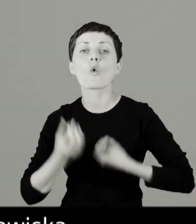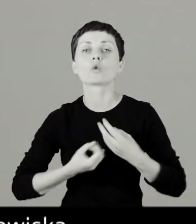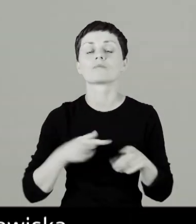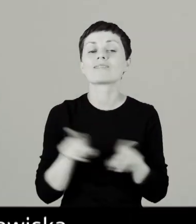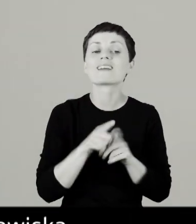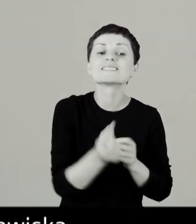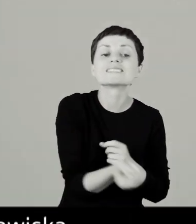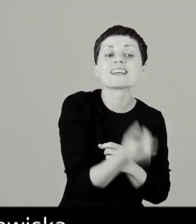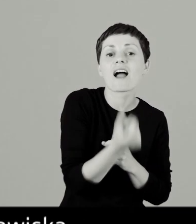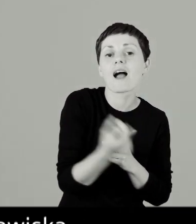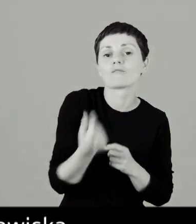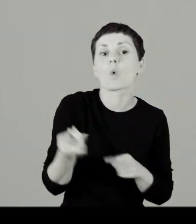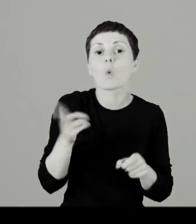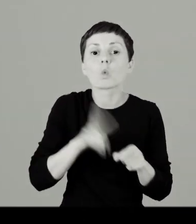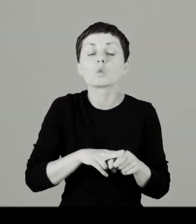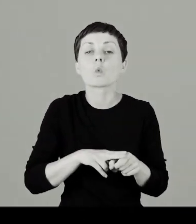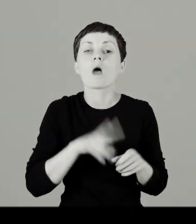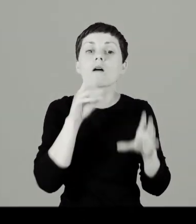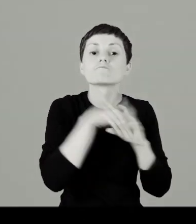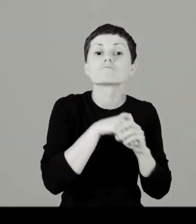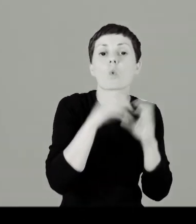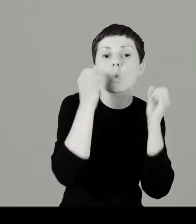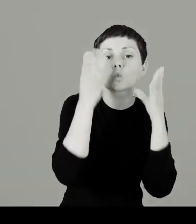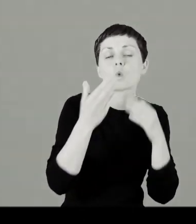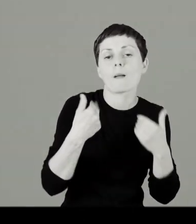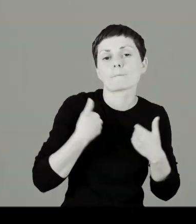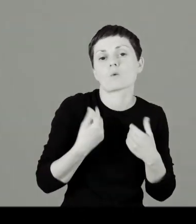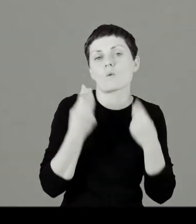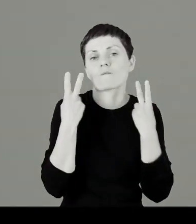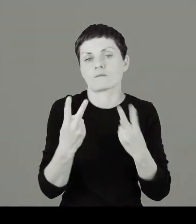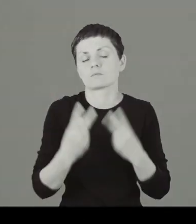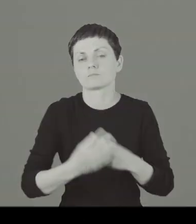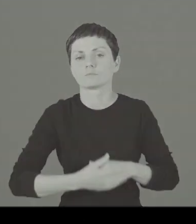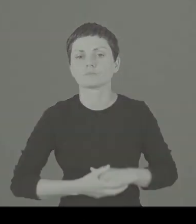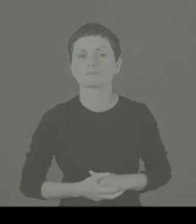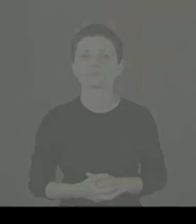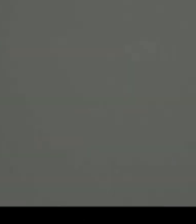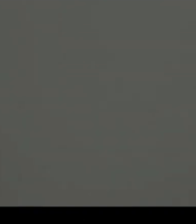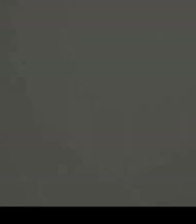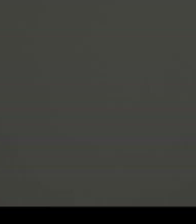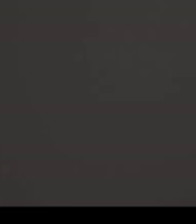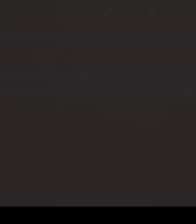twórców i te zjawiska, które w kulturze były znaczące.